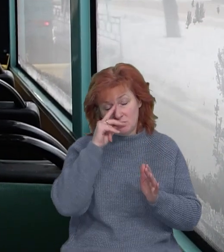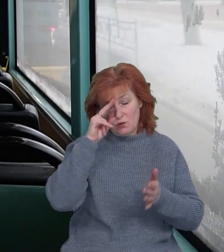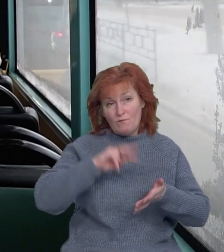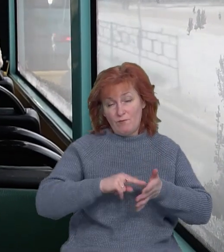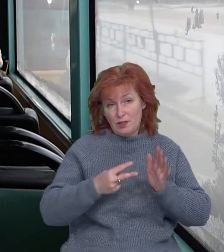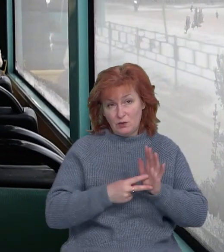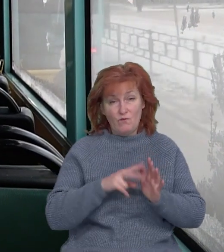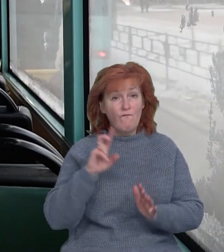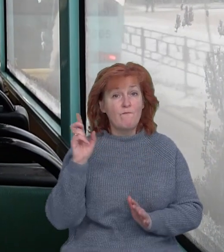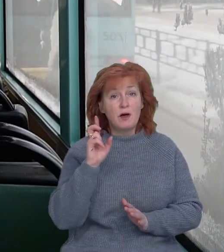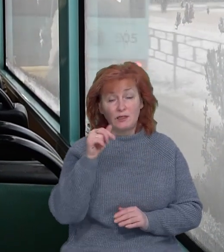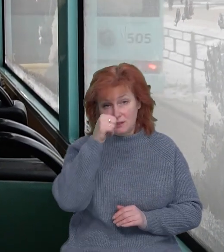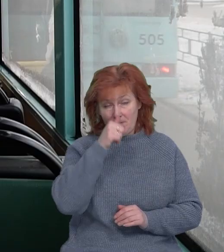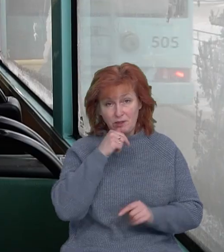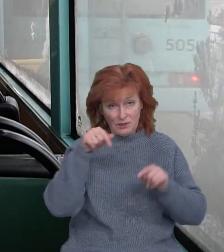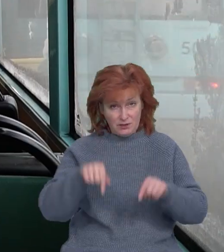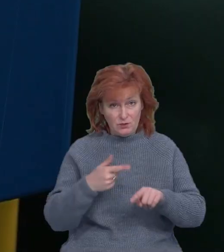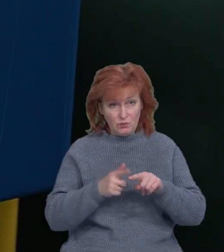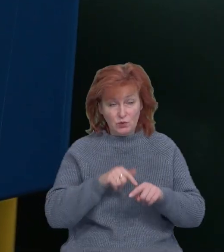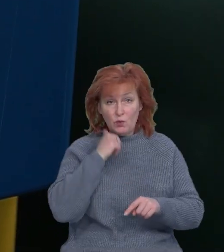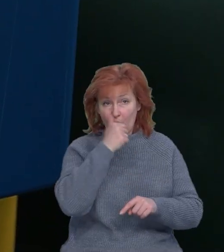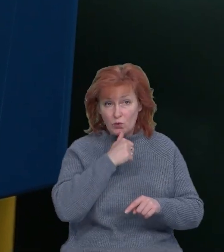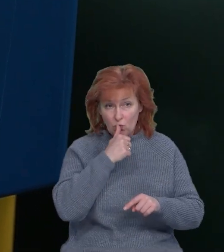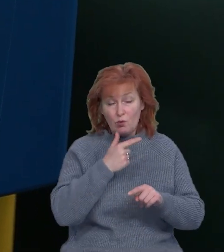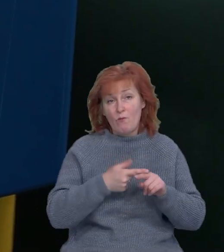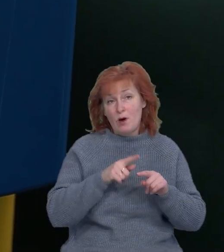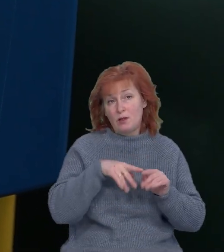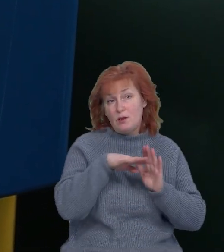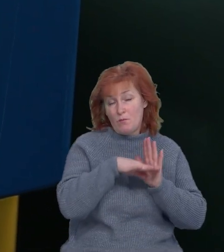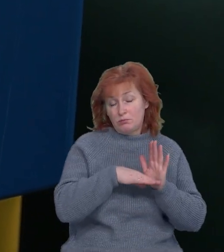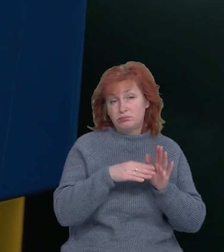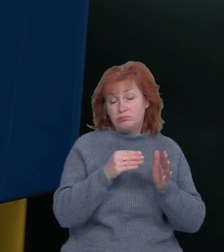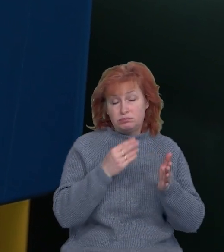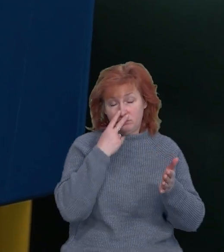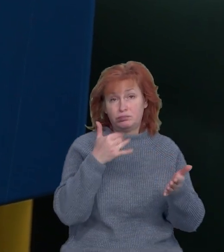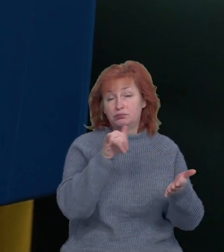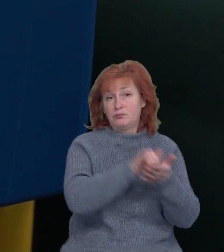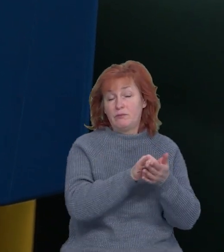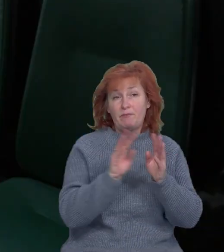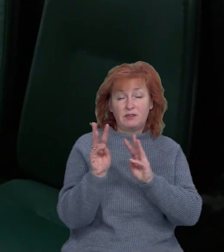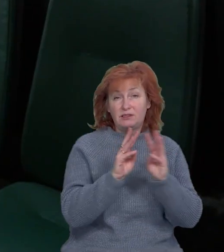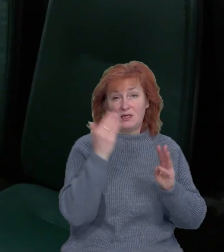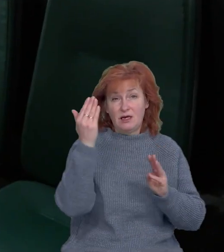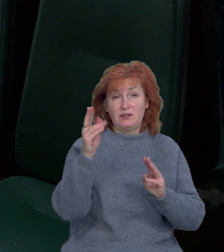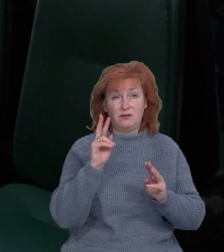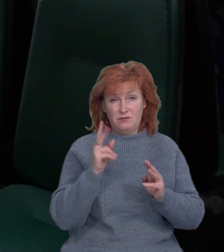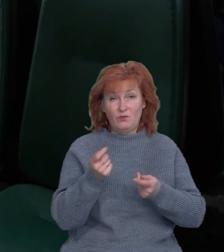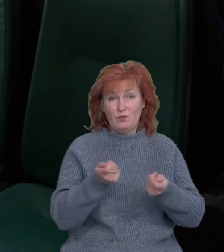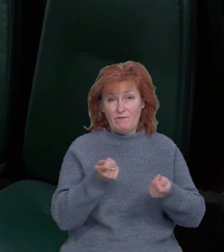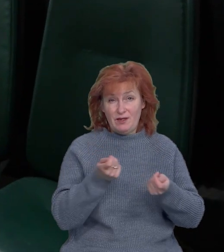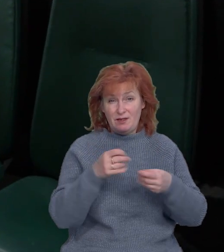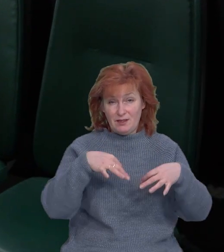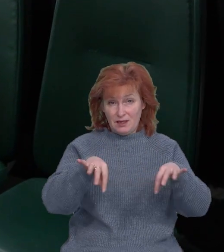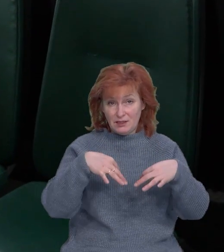запровадити у березні цього року. Відповідний регуляторний акт з'явився на сайті міської ради у грудні 2023-го. За словами